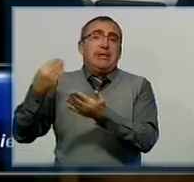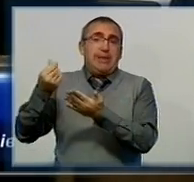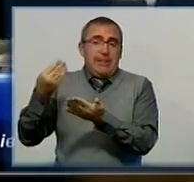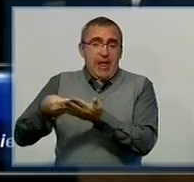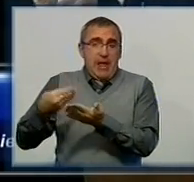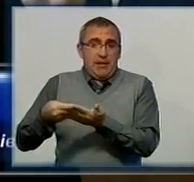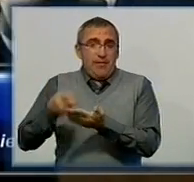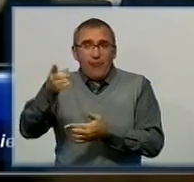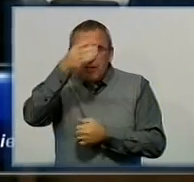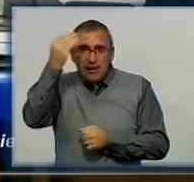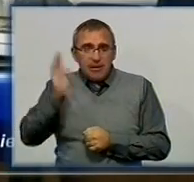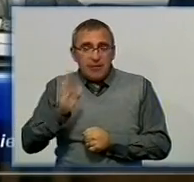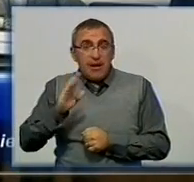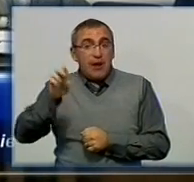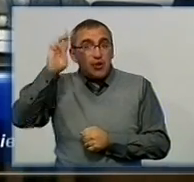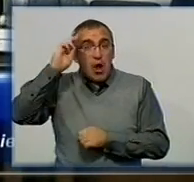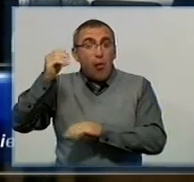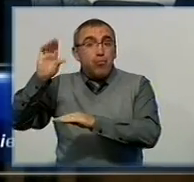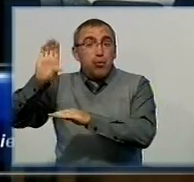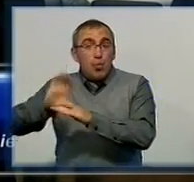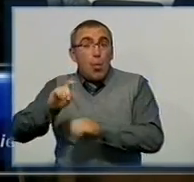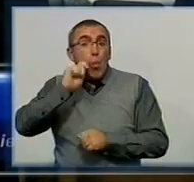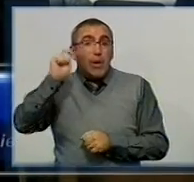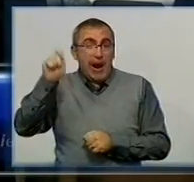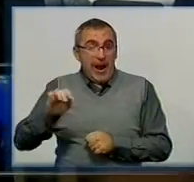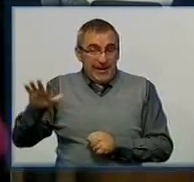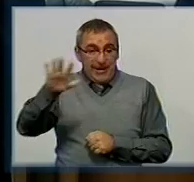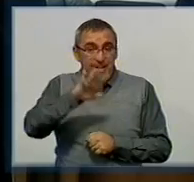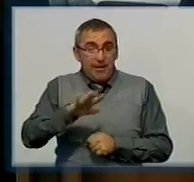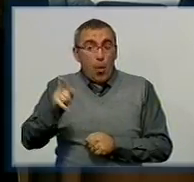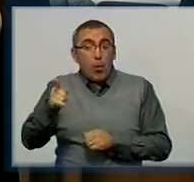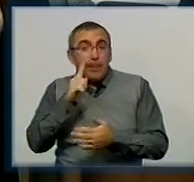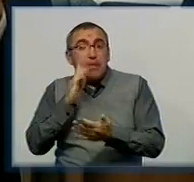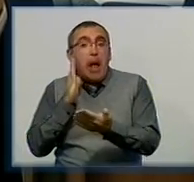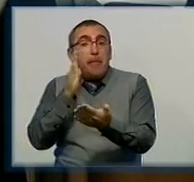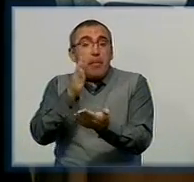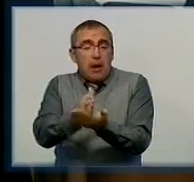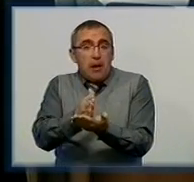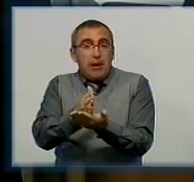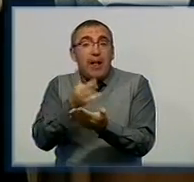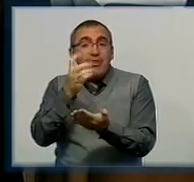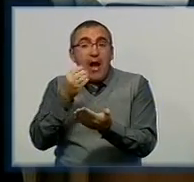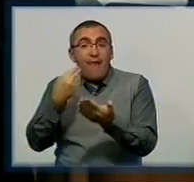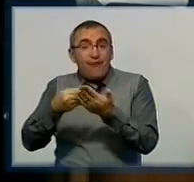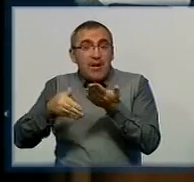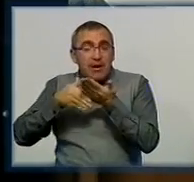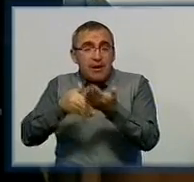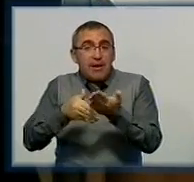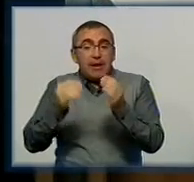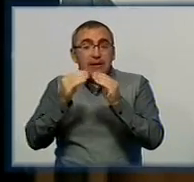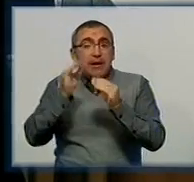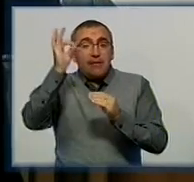А ви не забуваєте, держбюджет України, він направлений на фінансування 10